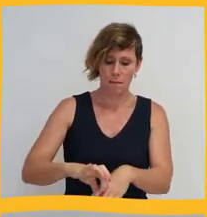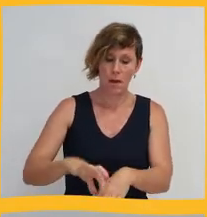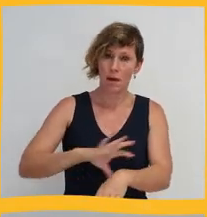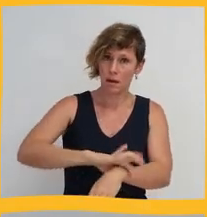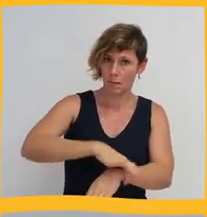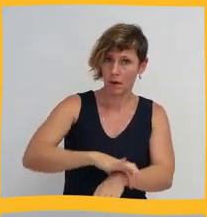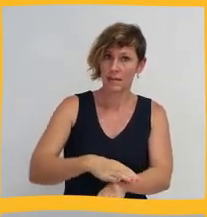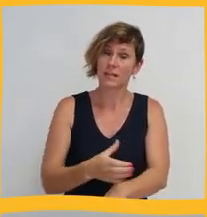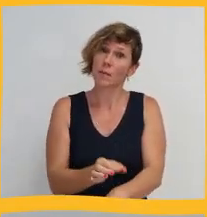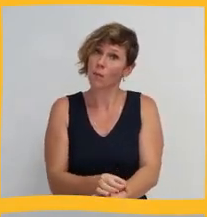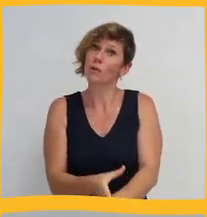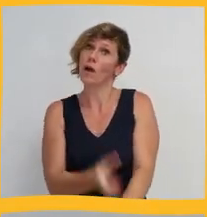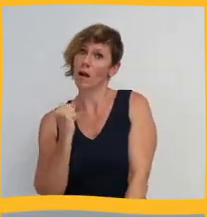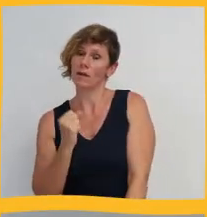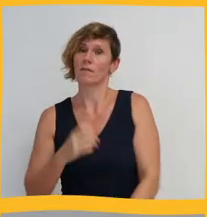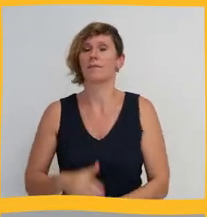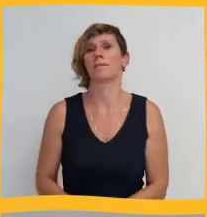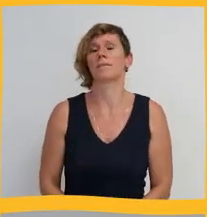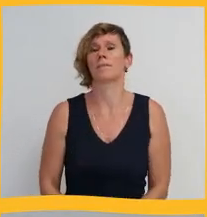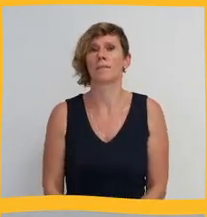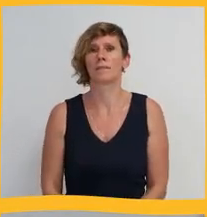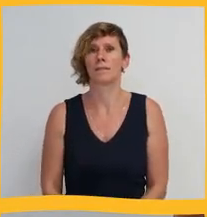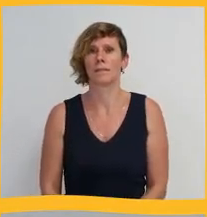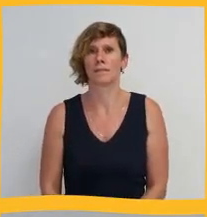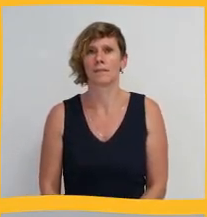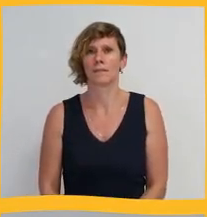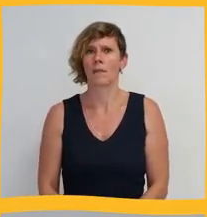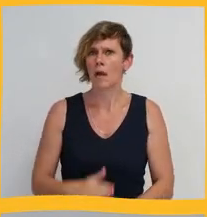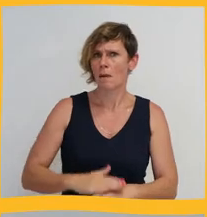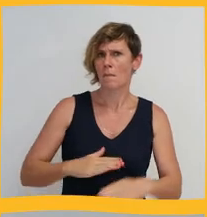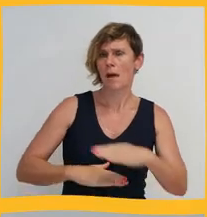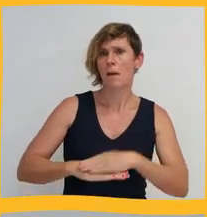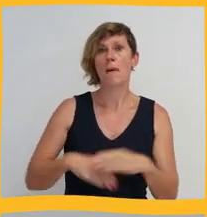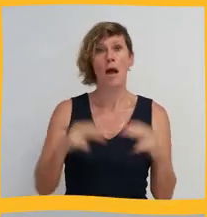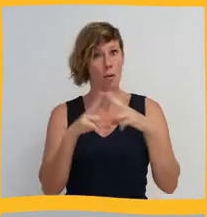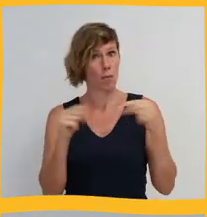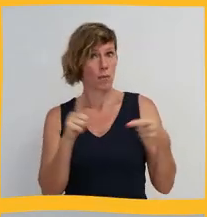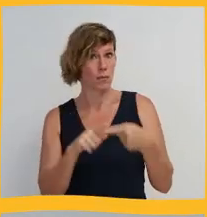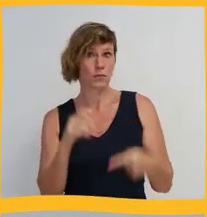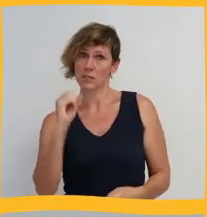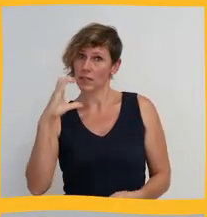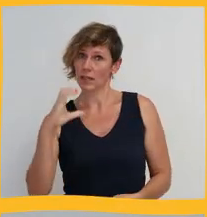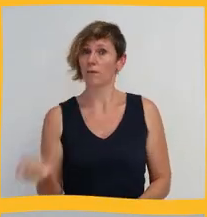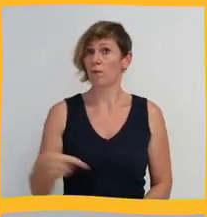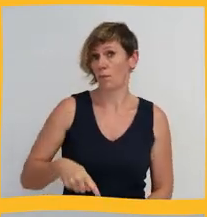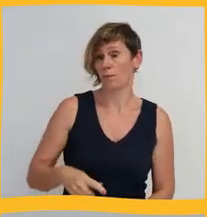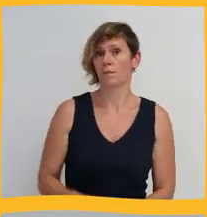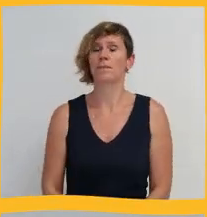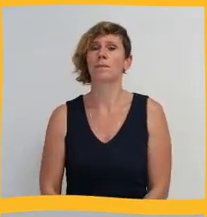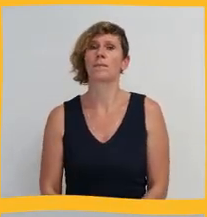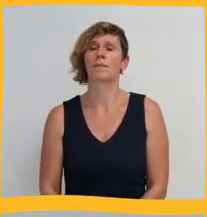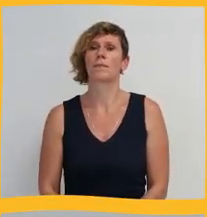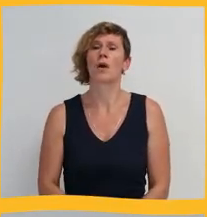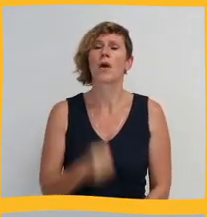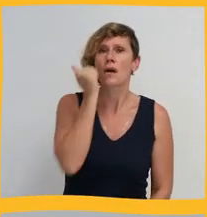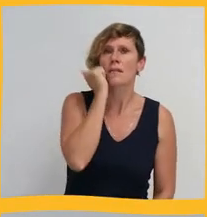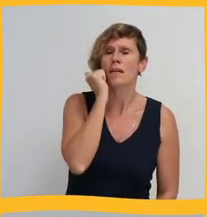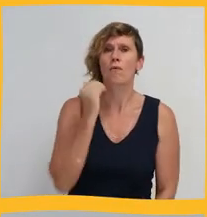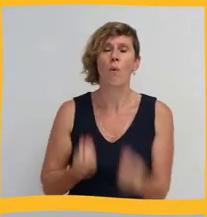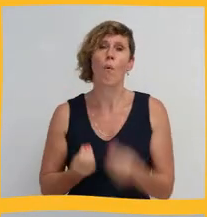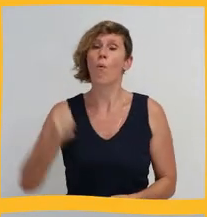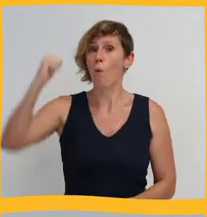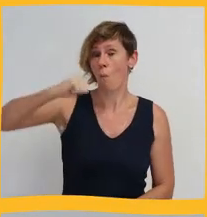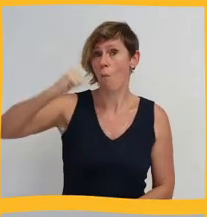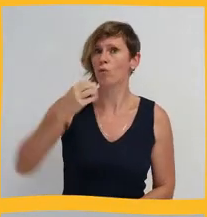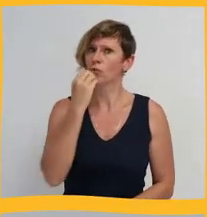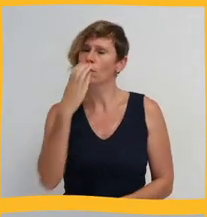bagues, bracelets et montres. Les mains doivent être propres et sèches. Versez une quantité de produit suffisante pour vous frictionner les